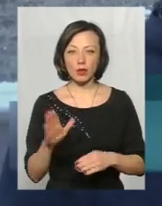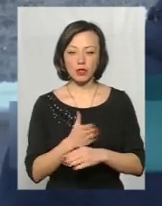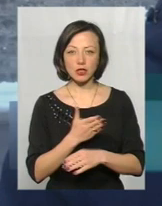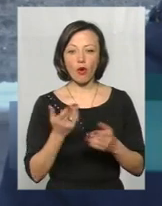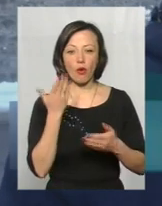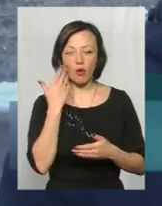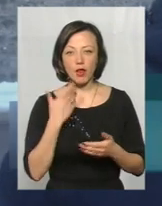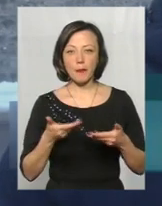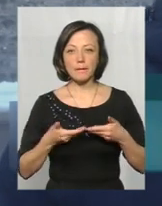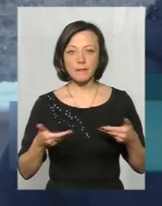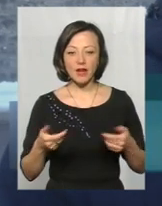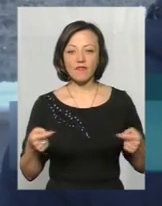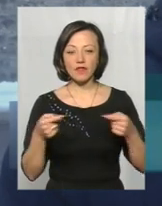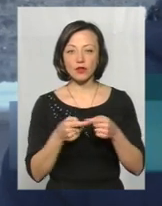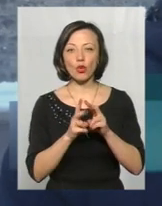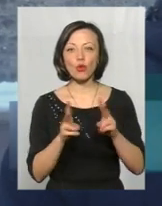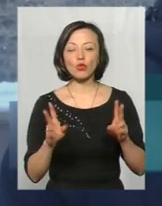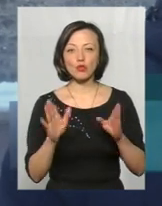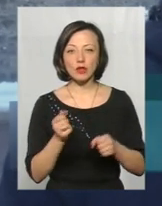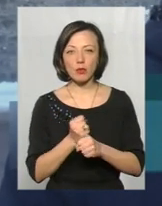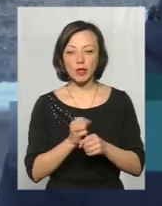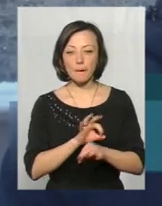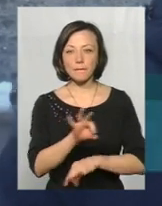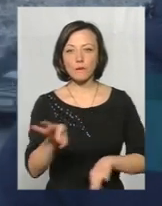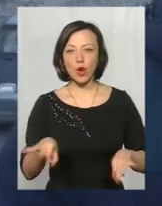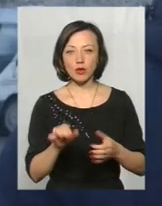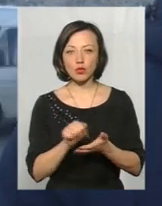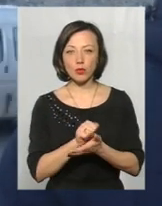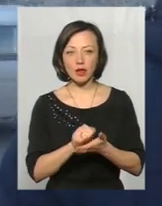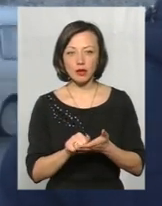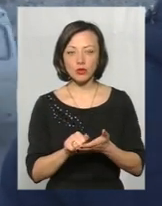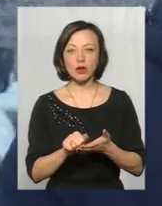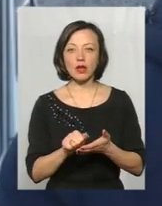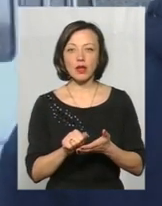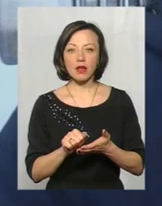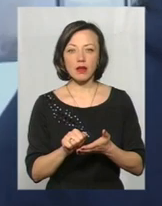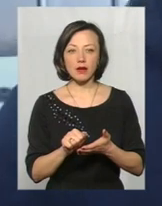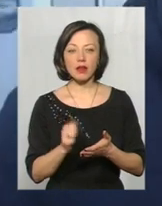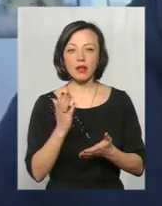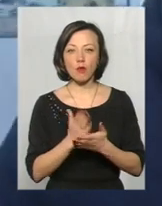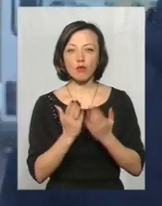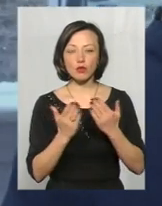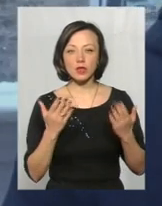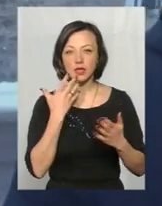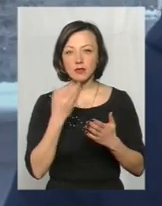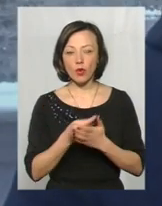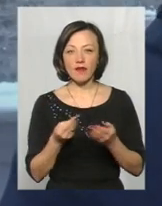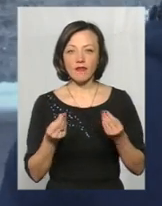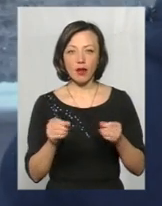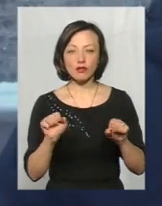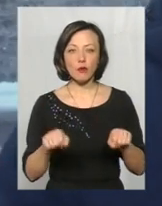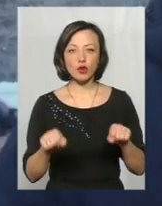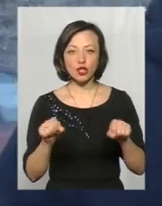визначимося тим, хто буде робити проєктно-кошторисну документацію з сумою, абсолютно не відкидає. У музеї є певні свої фінансові